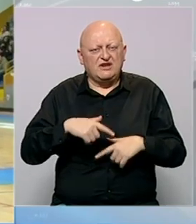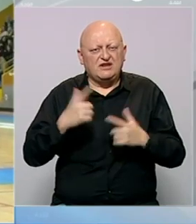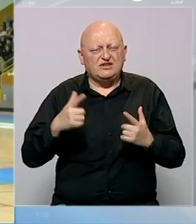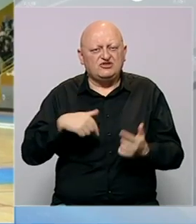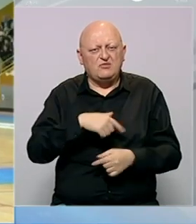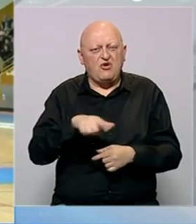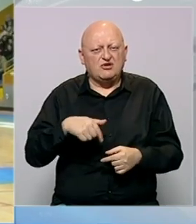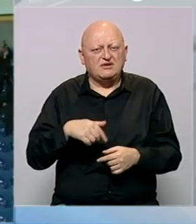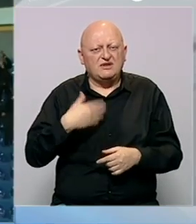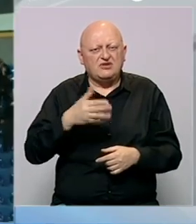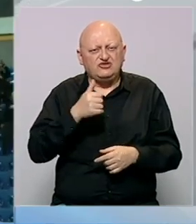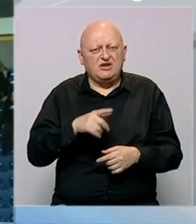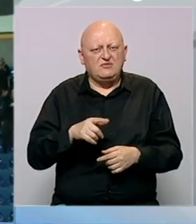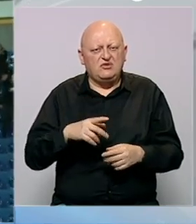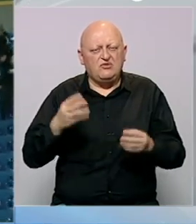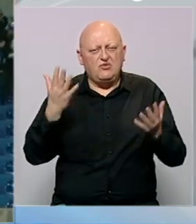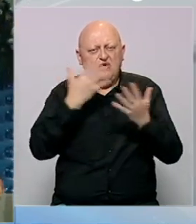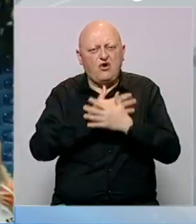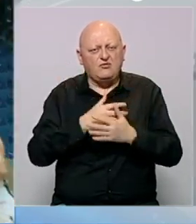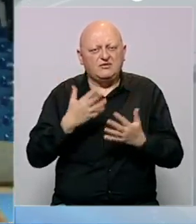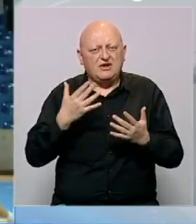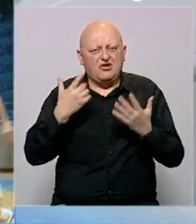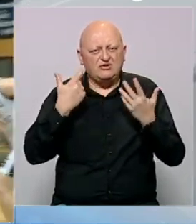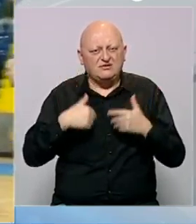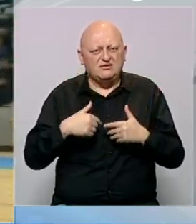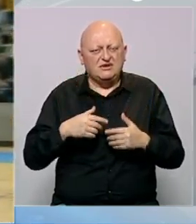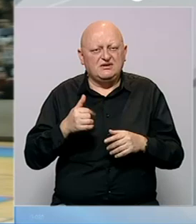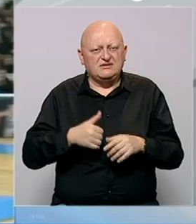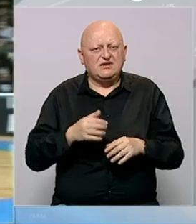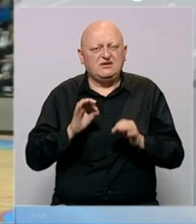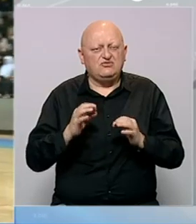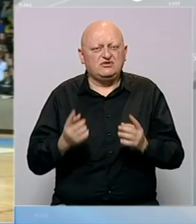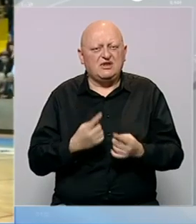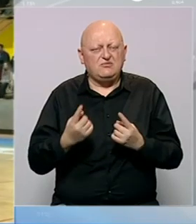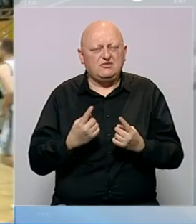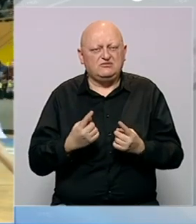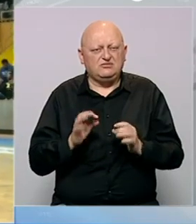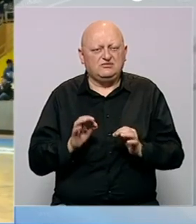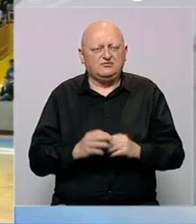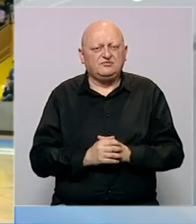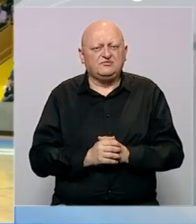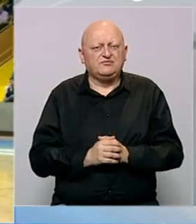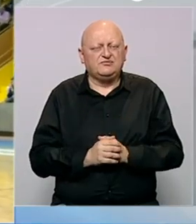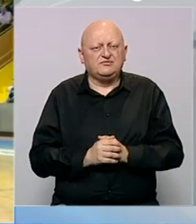nerazjašnjenim okolnostima, nakon čega je bio u Komi nekoliko sedmica. Trenutno je u stabilnom stanu.